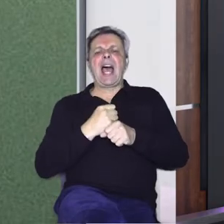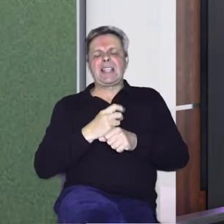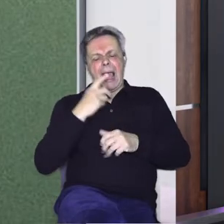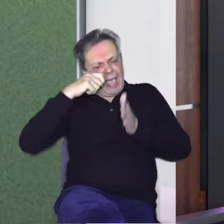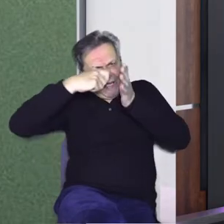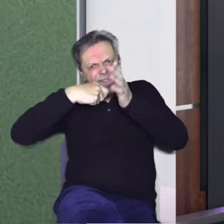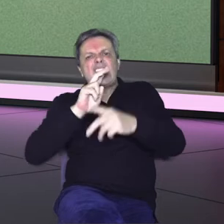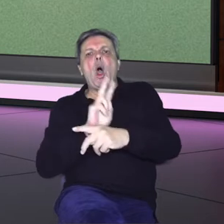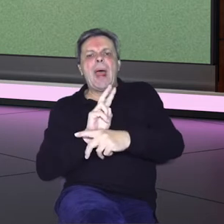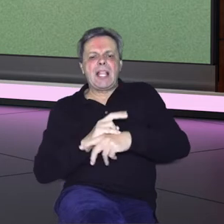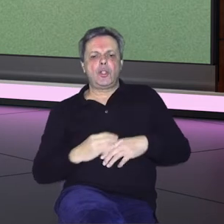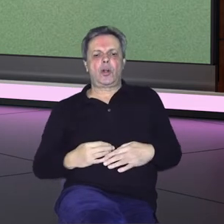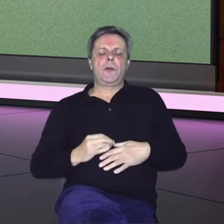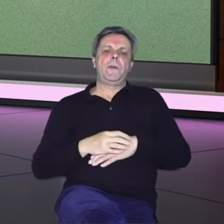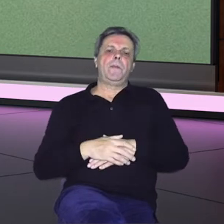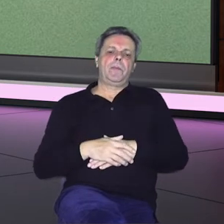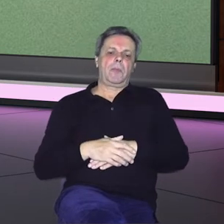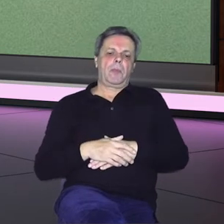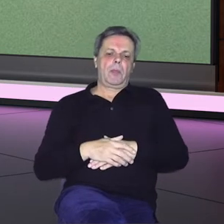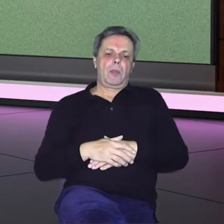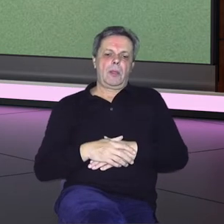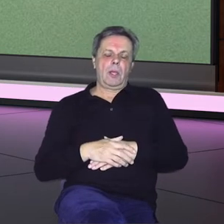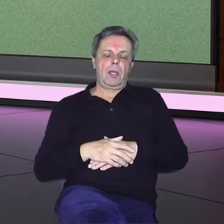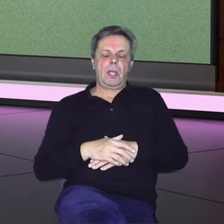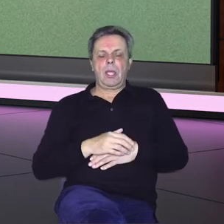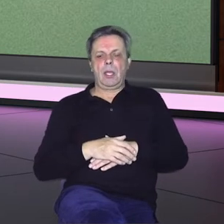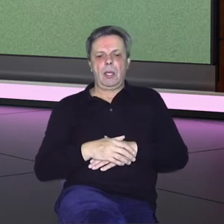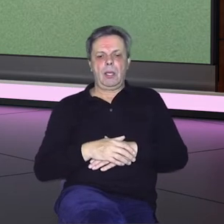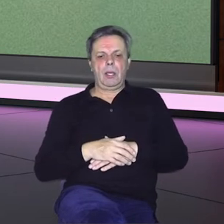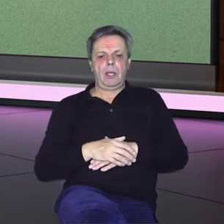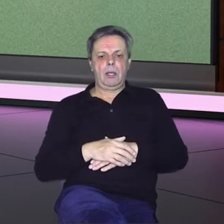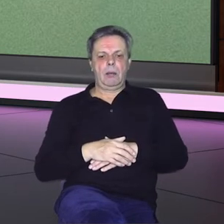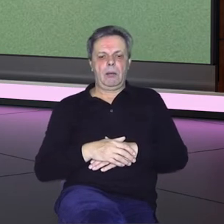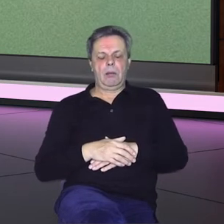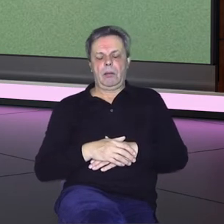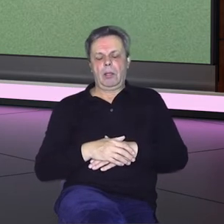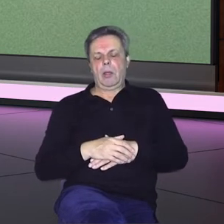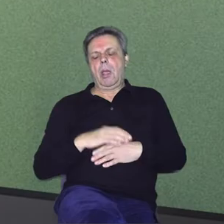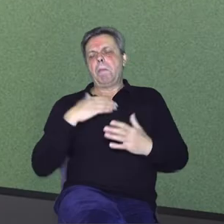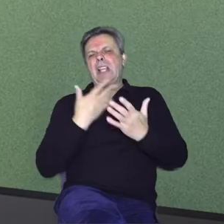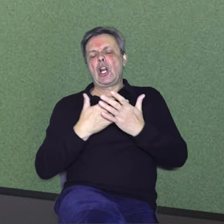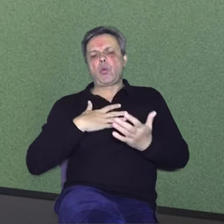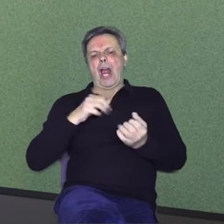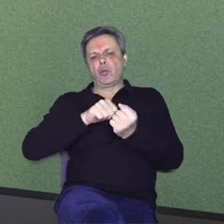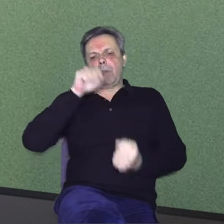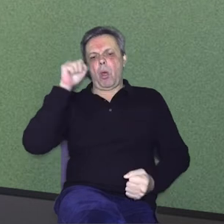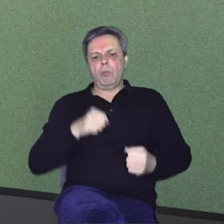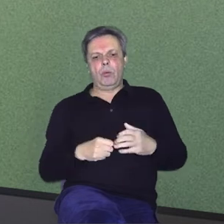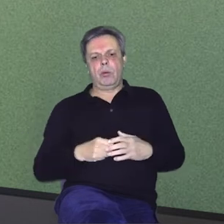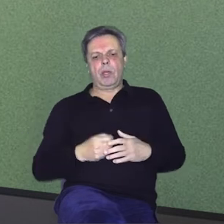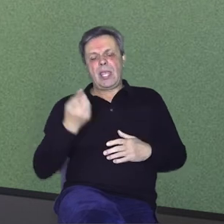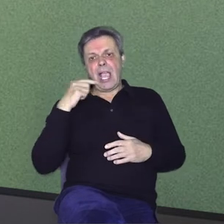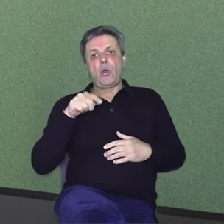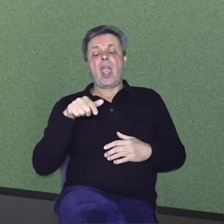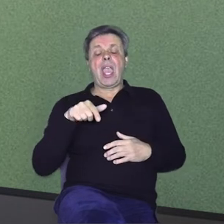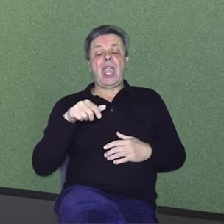videonadzorima i to jer sam ipak imao školu, a i tamo su... Priznaju to? Da, da. Priznaju ili oko danaca je